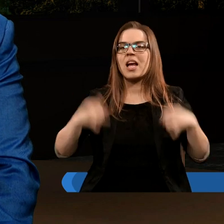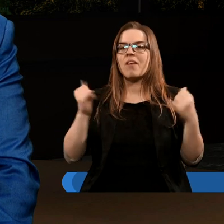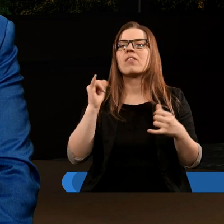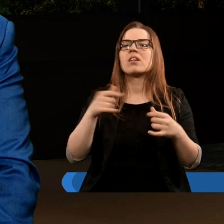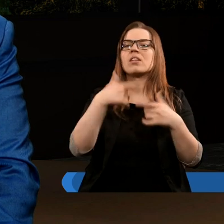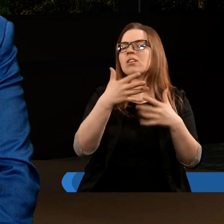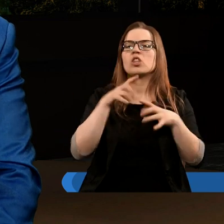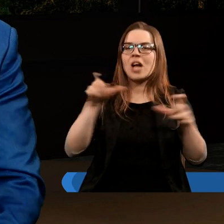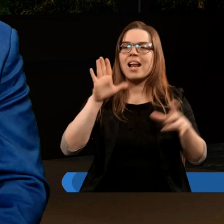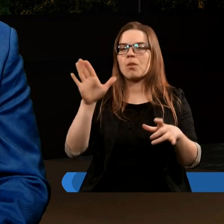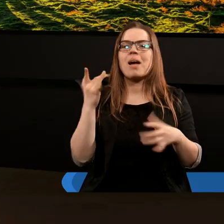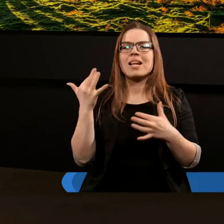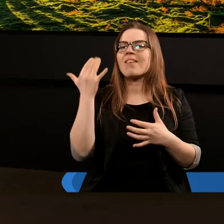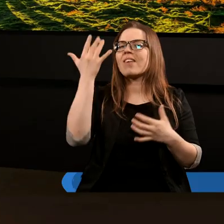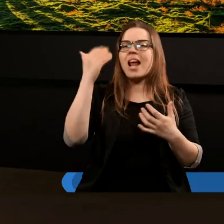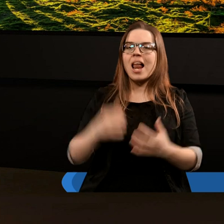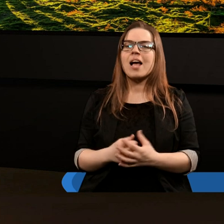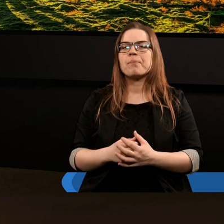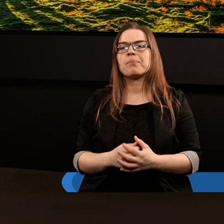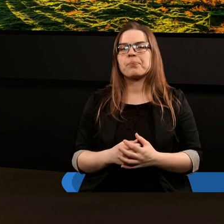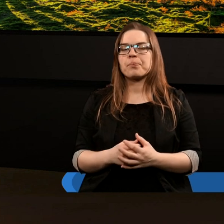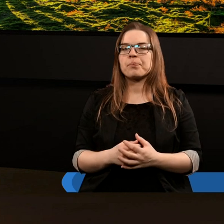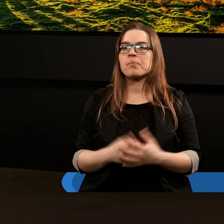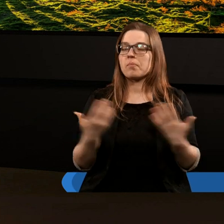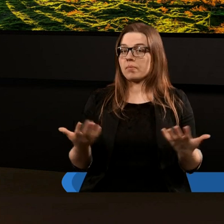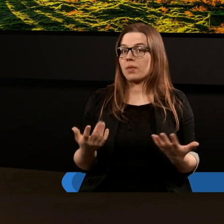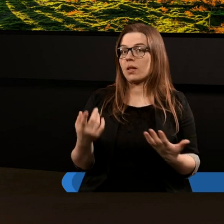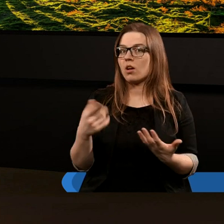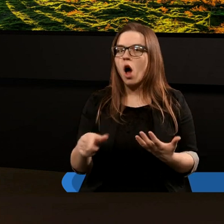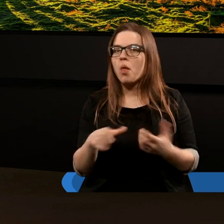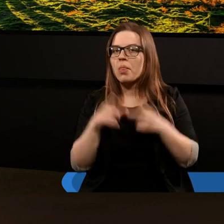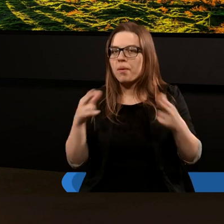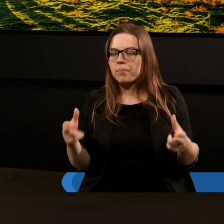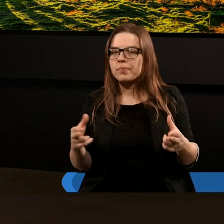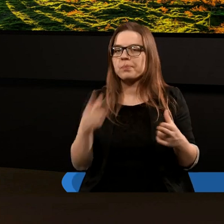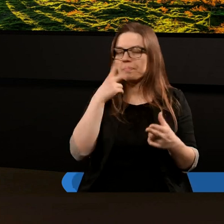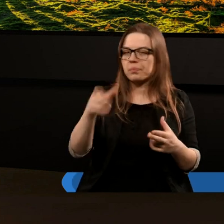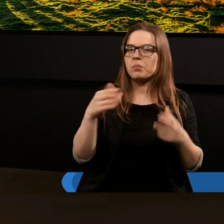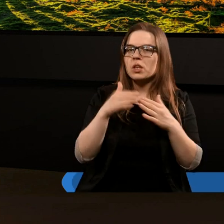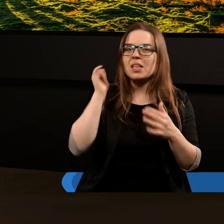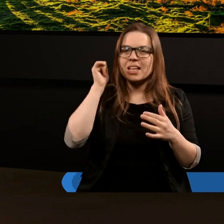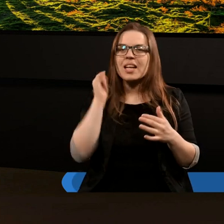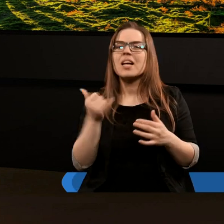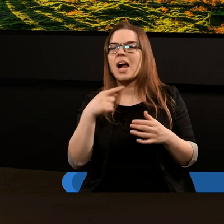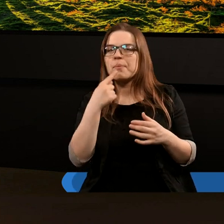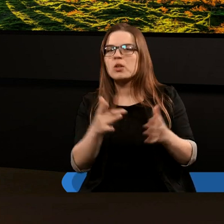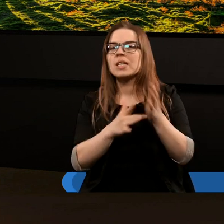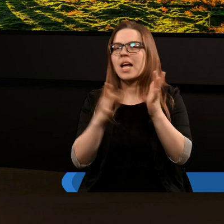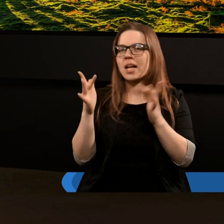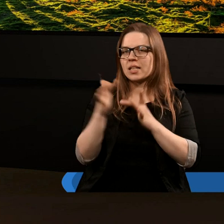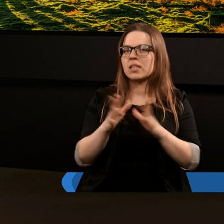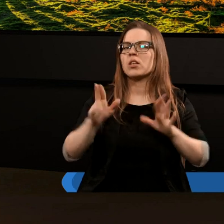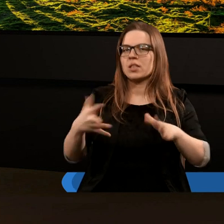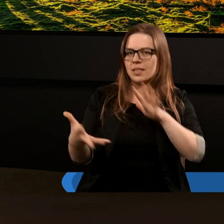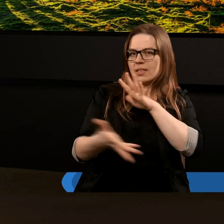iż czasu ma niewiele. Czytaliśmy do tej pory o tym, że potomek niewiasty, jak powiedzieliśmy Jezus,